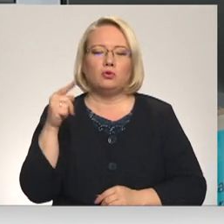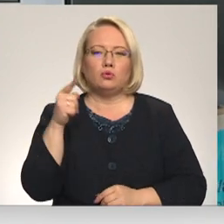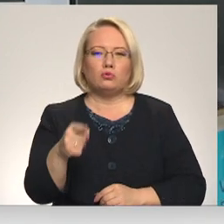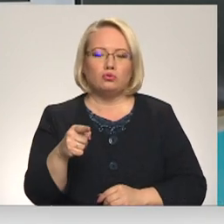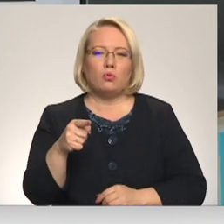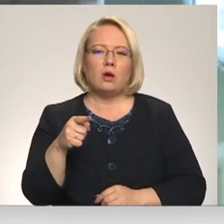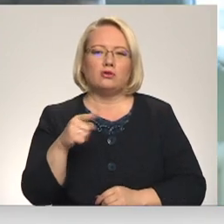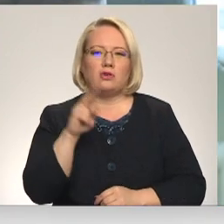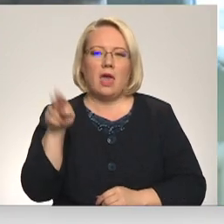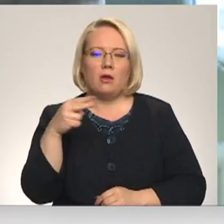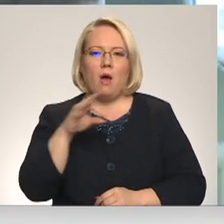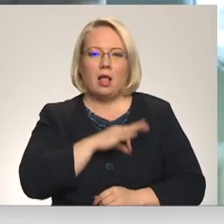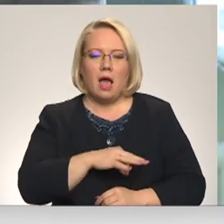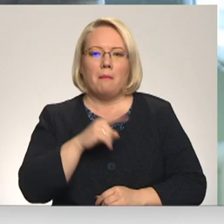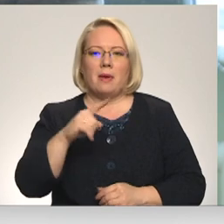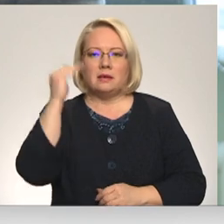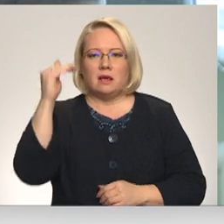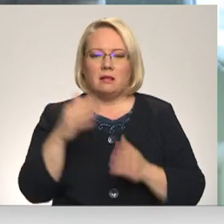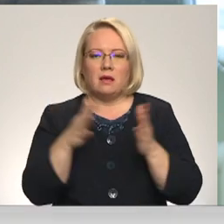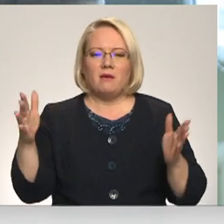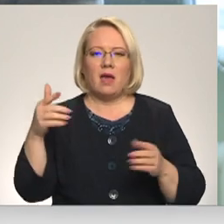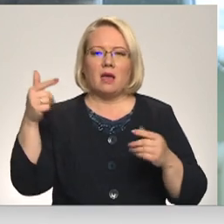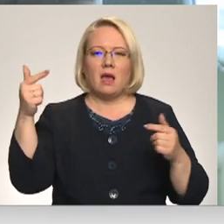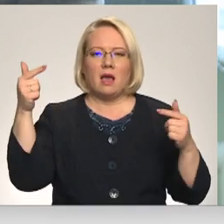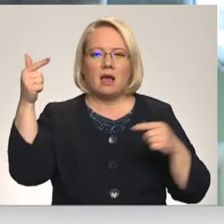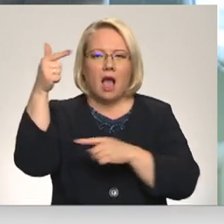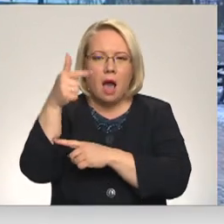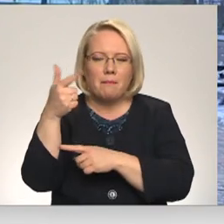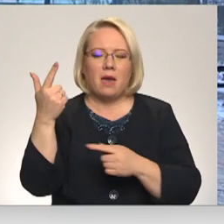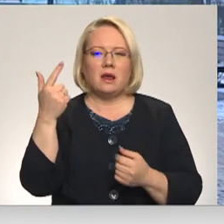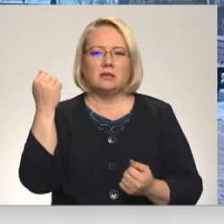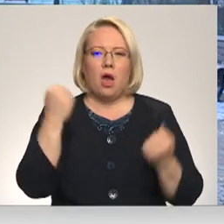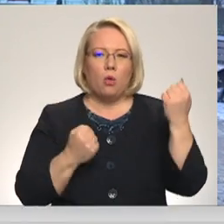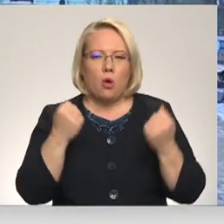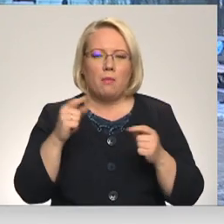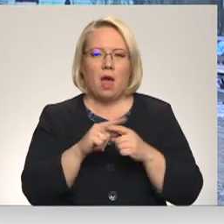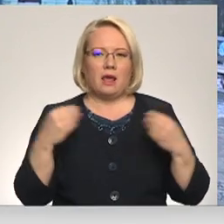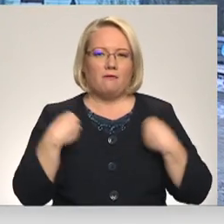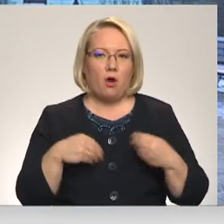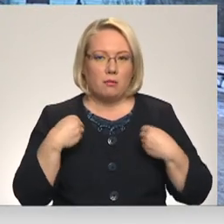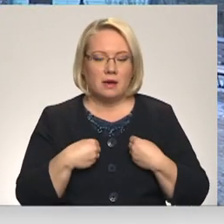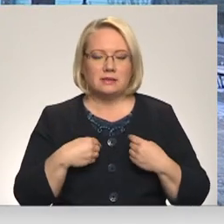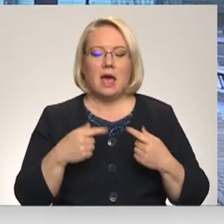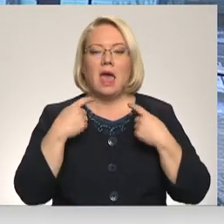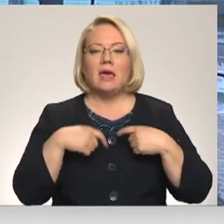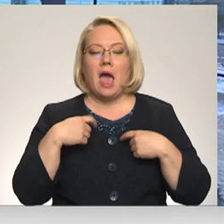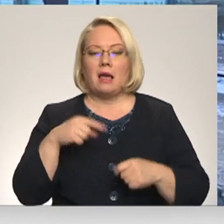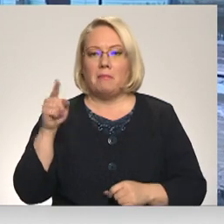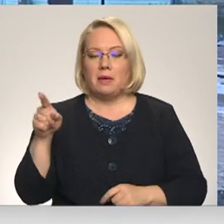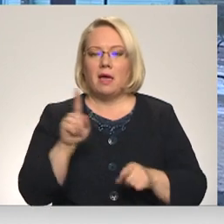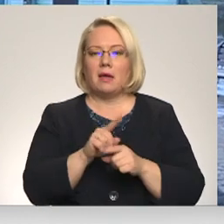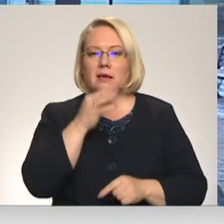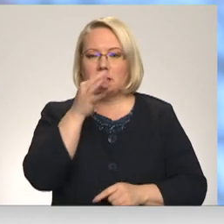gan apulašāks. Tas ir kameras, tie ir automobīļi, protams, arī formas. Arī Jākapels noda pašvaldībā norāda. Lai